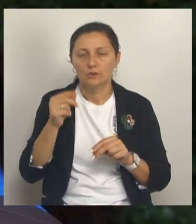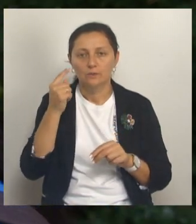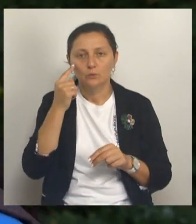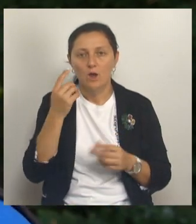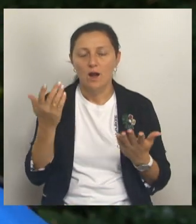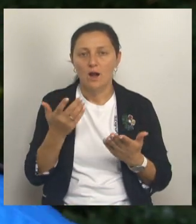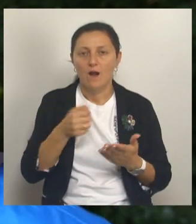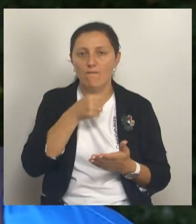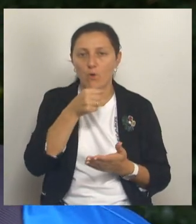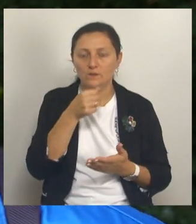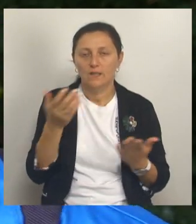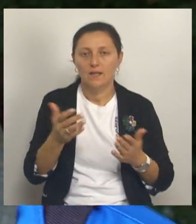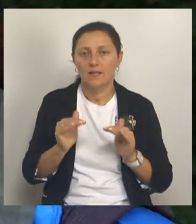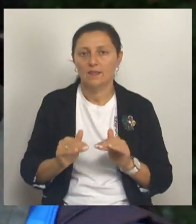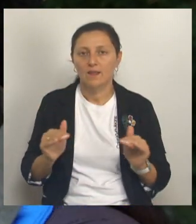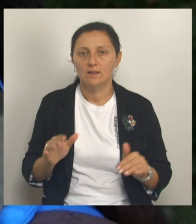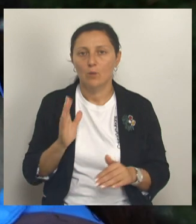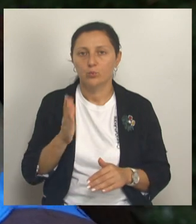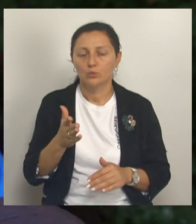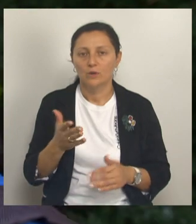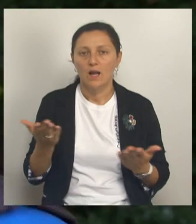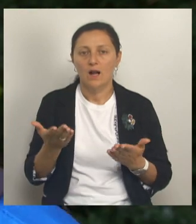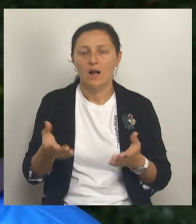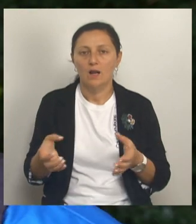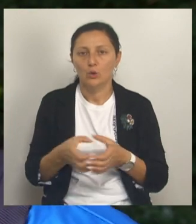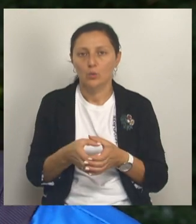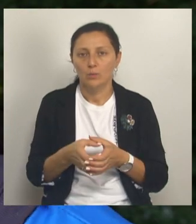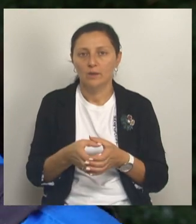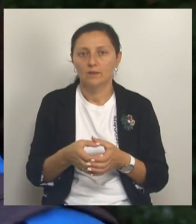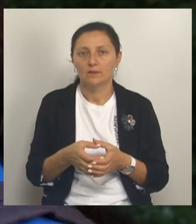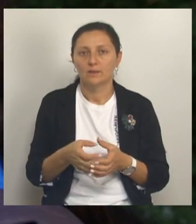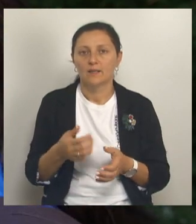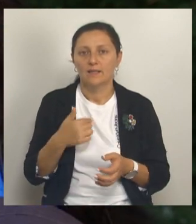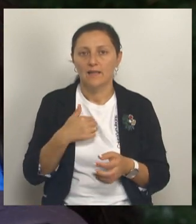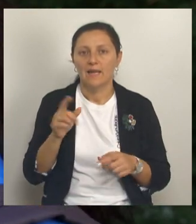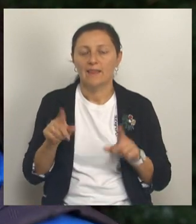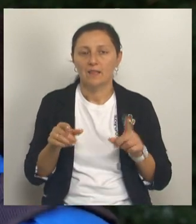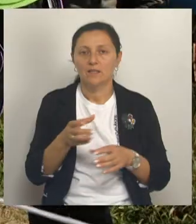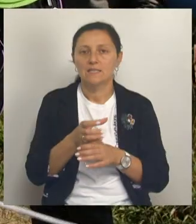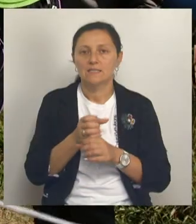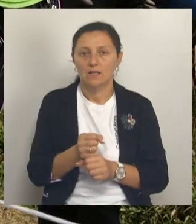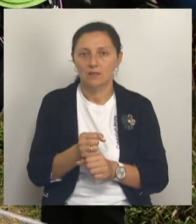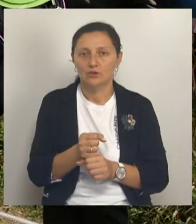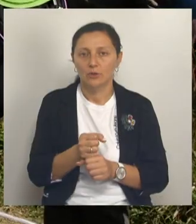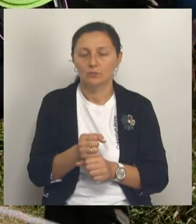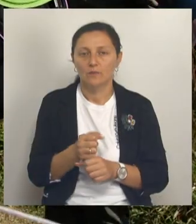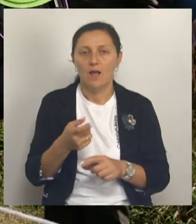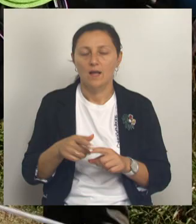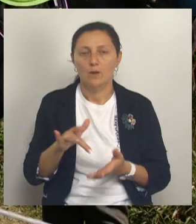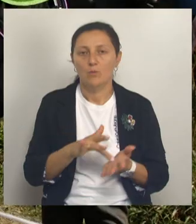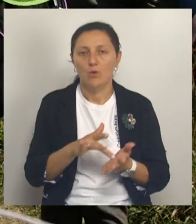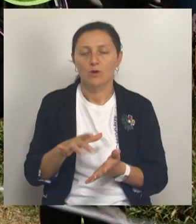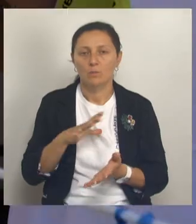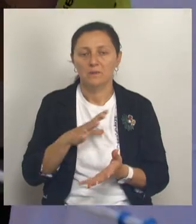возрастная категория, какие дети сегодня будут в походе, какая группа. Я иногда сокращаю поход. Этот поход был